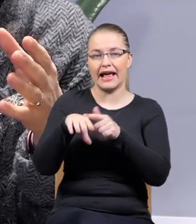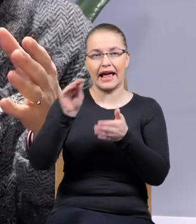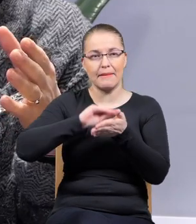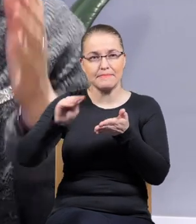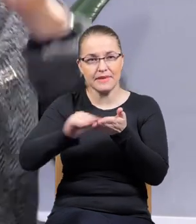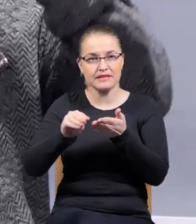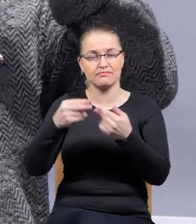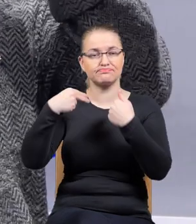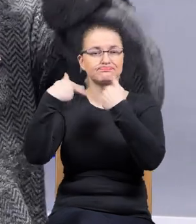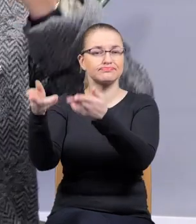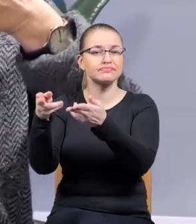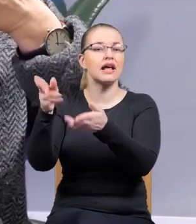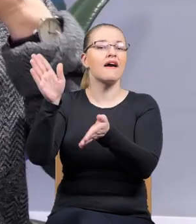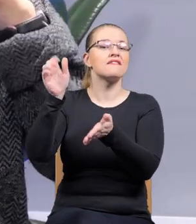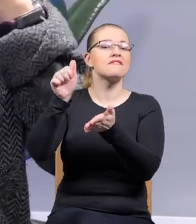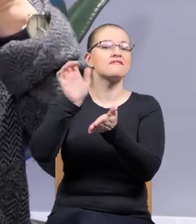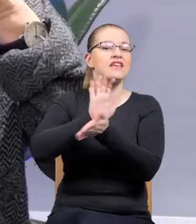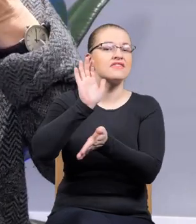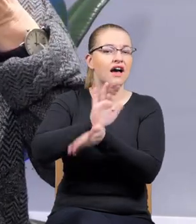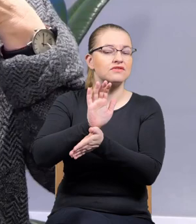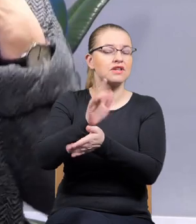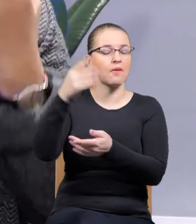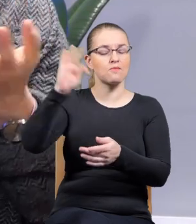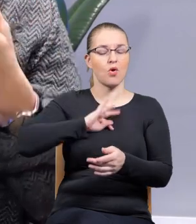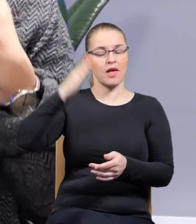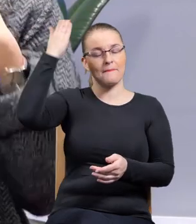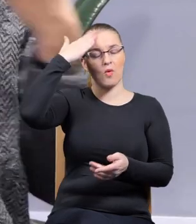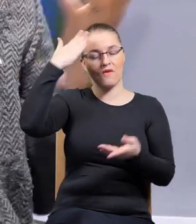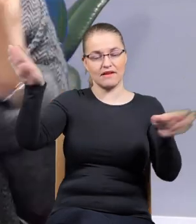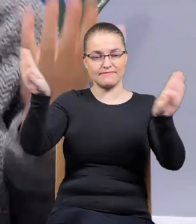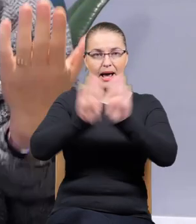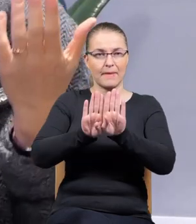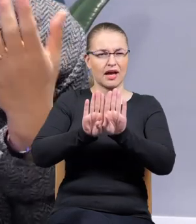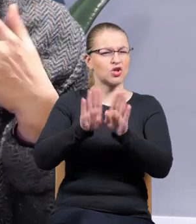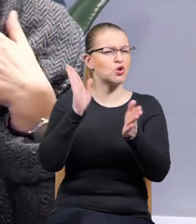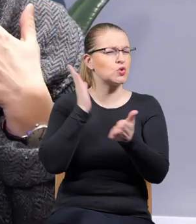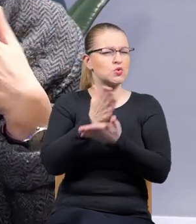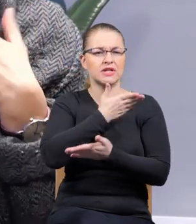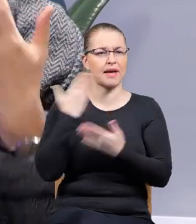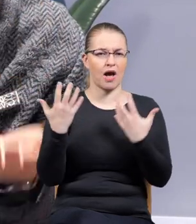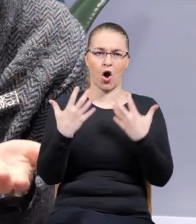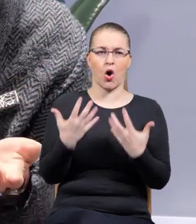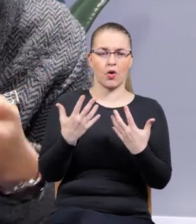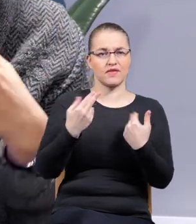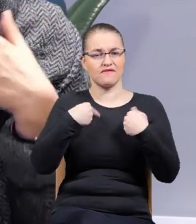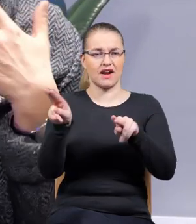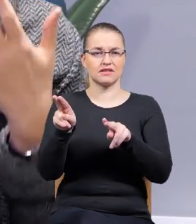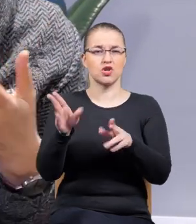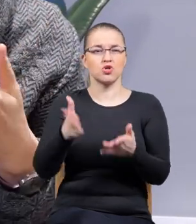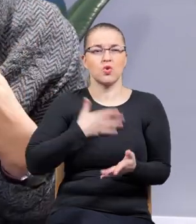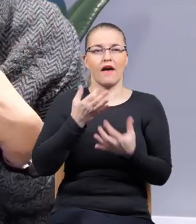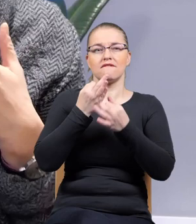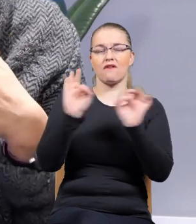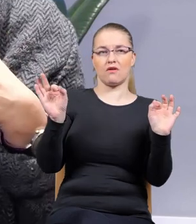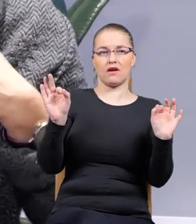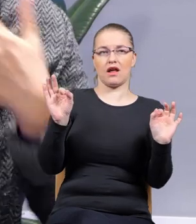że definitywnie zapada jakaś klapka w mózgu i nie mam ochoty już do tego wracać. Czuję się uwolniona, czuję